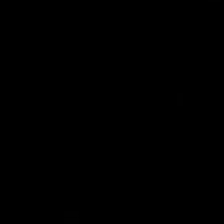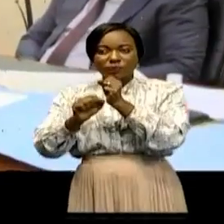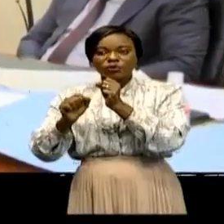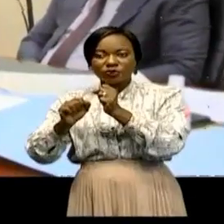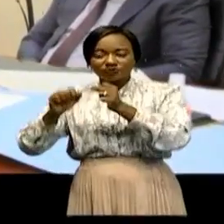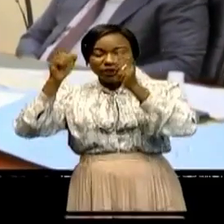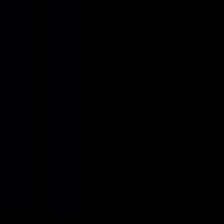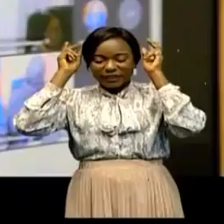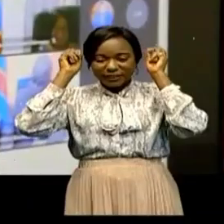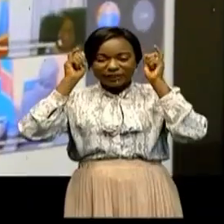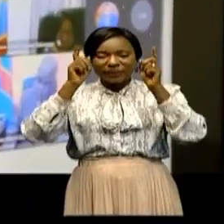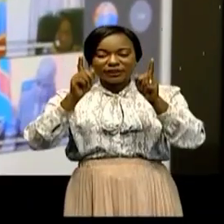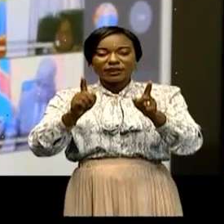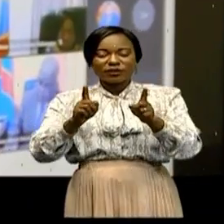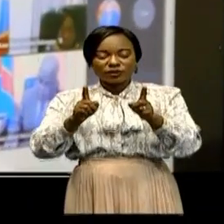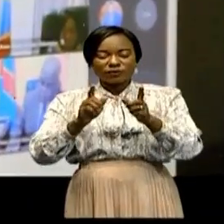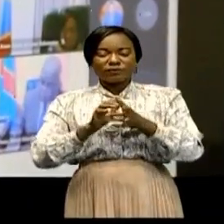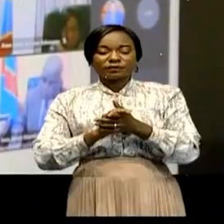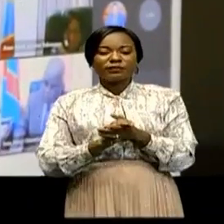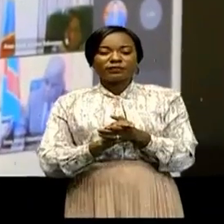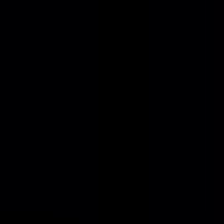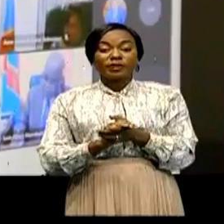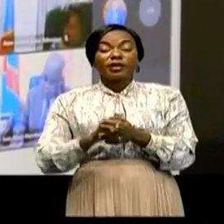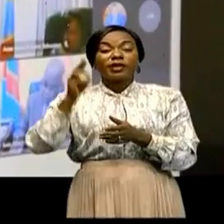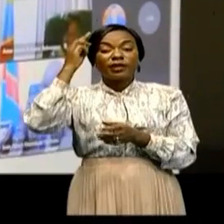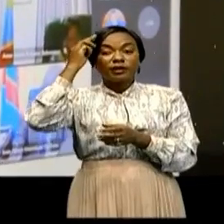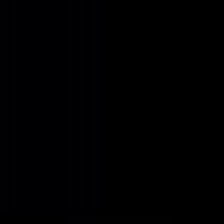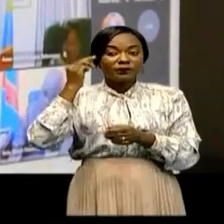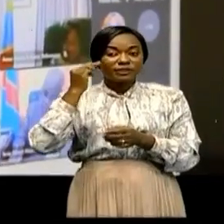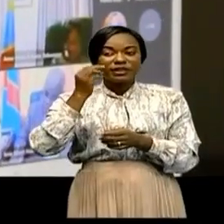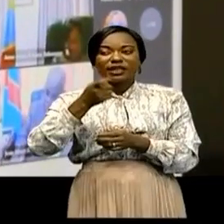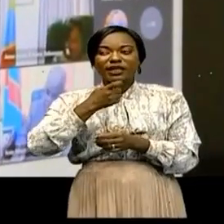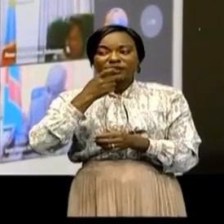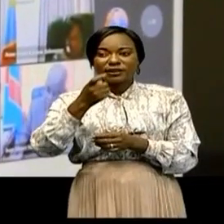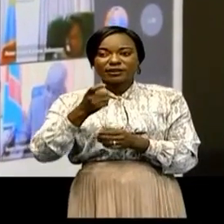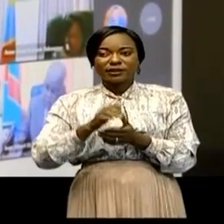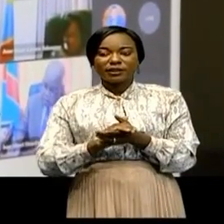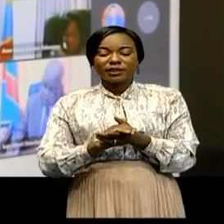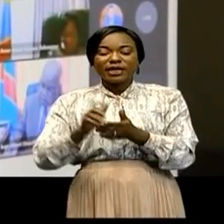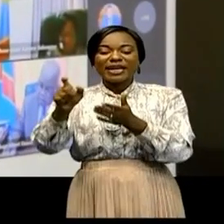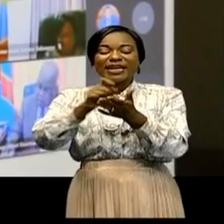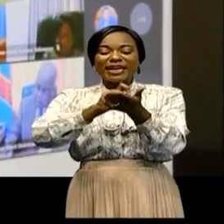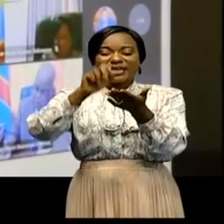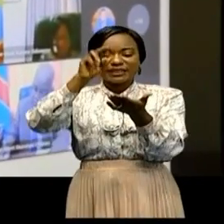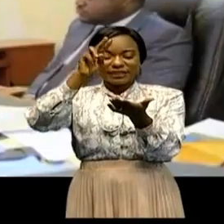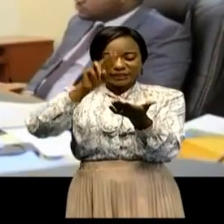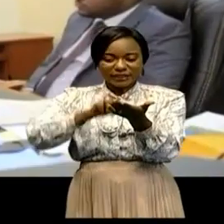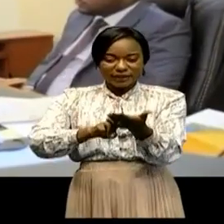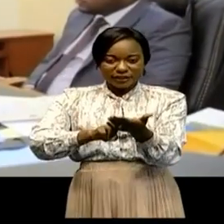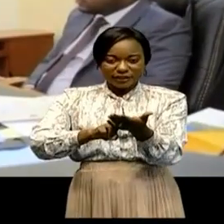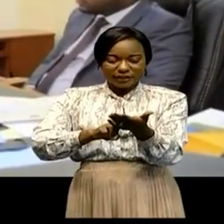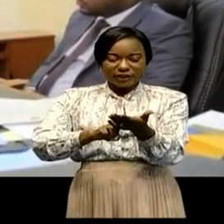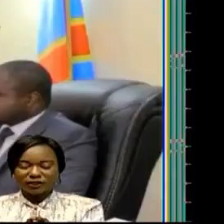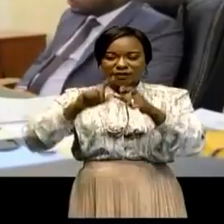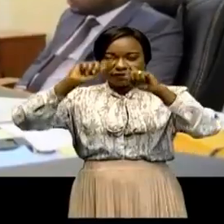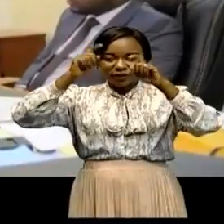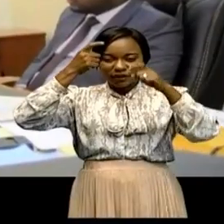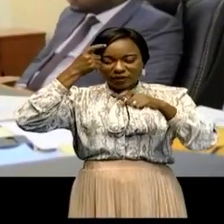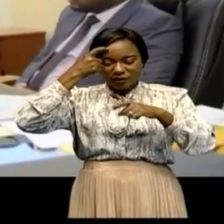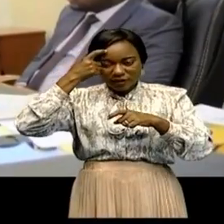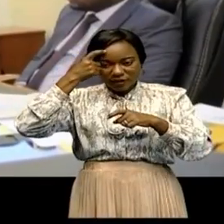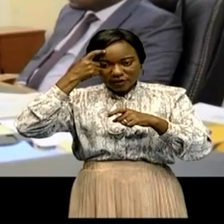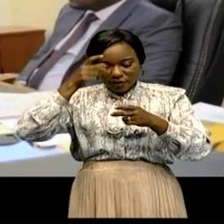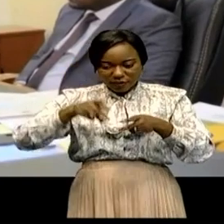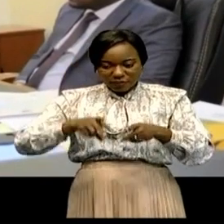'éducation en sigle FPN. Le ministre a réaffirmé que la signature de ce décret va devoir pertenir